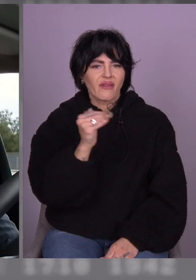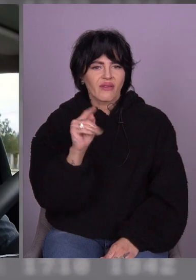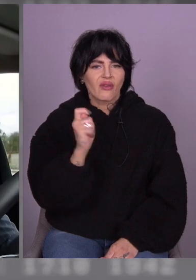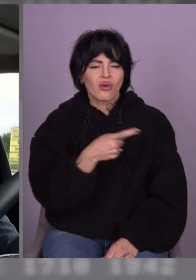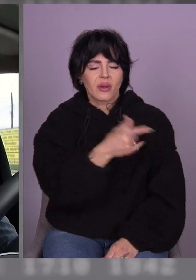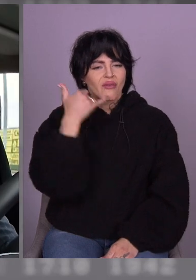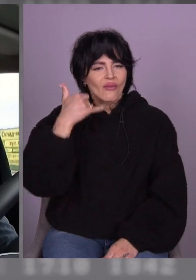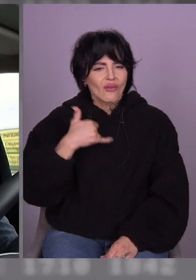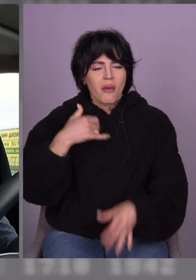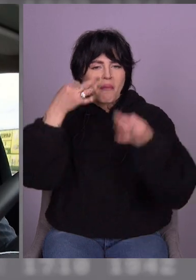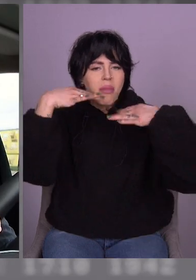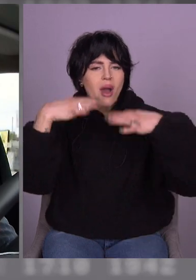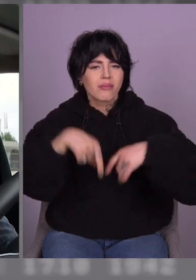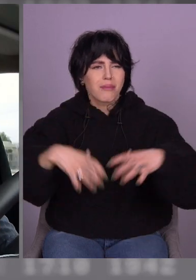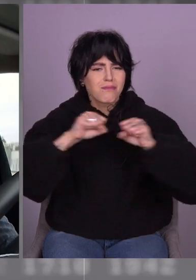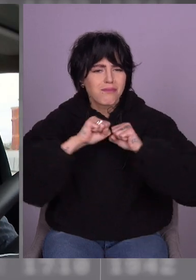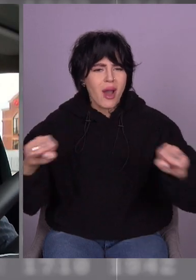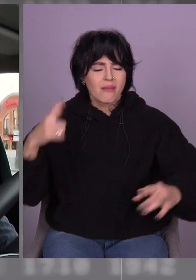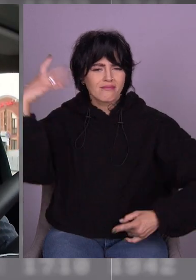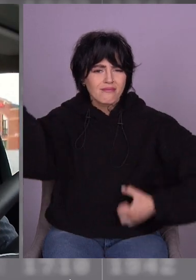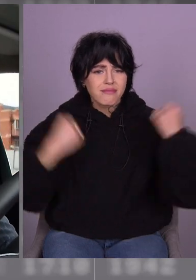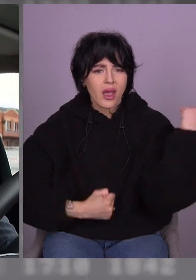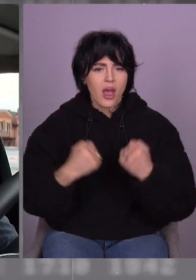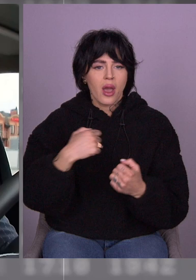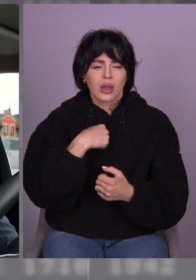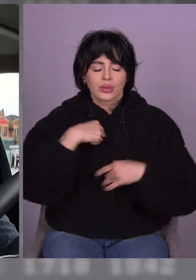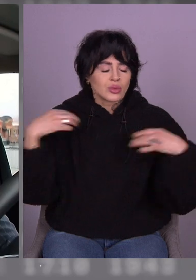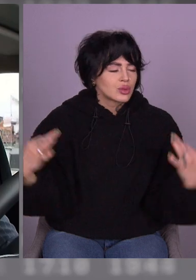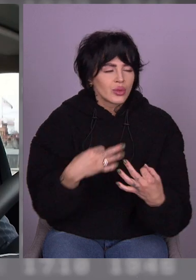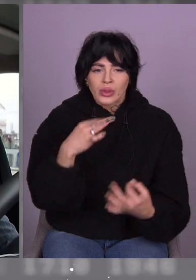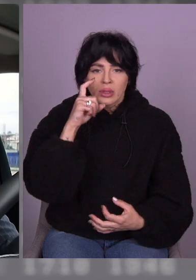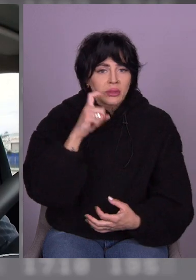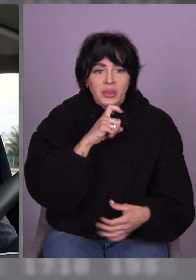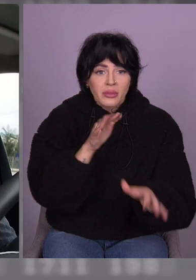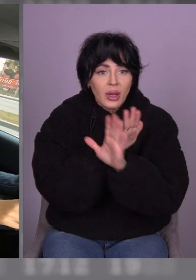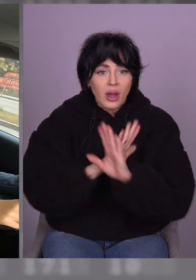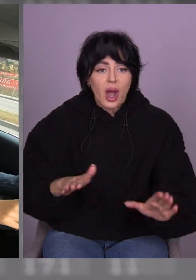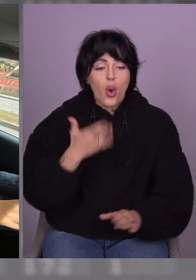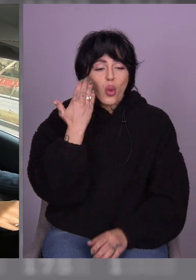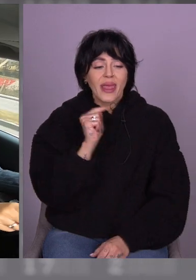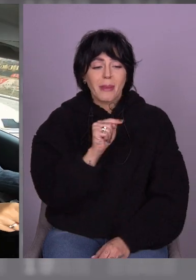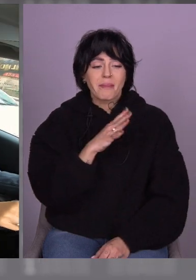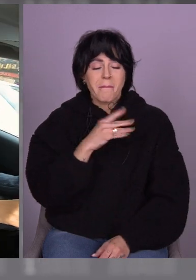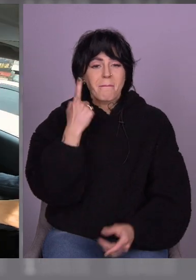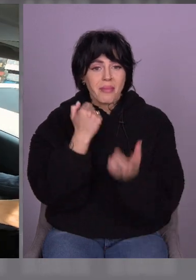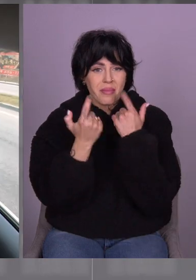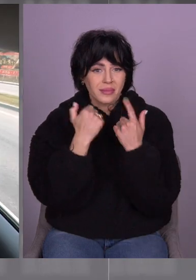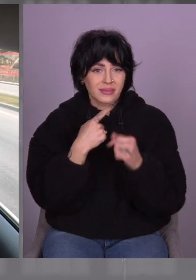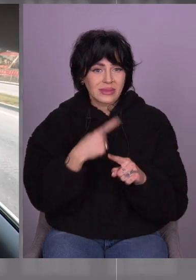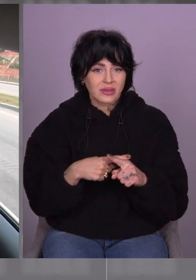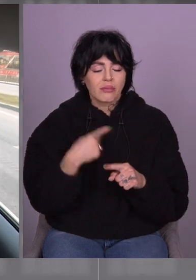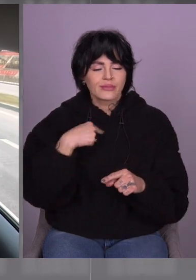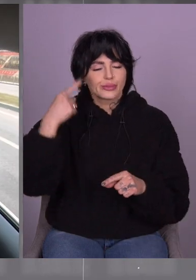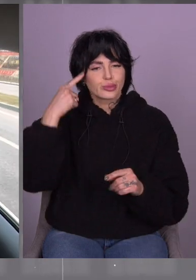Каже, тут вибухи, тут нас зривають. Я не можу зрозуміти. І тоді, в той день, коли вона плакала, я тоді зрозуміла, що це,